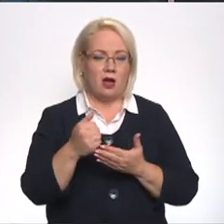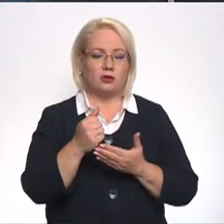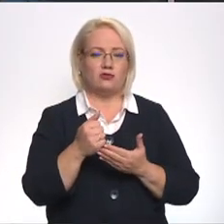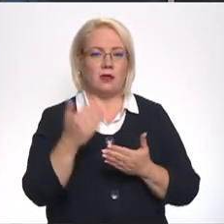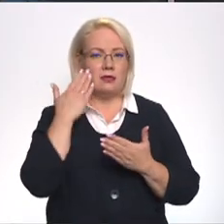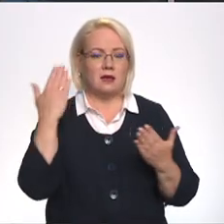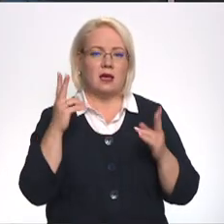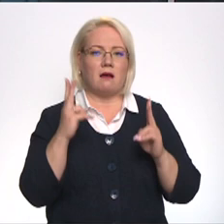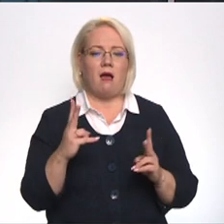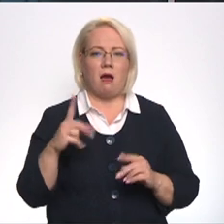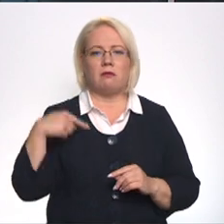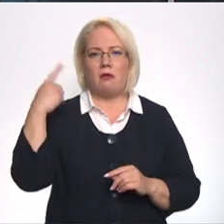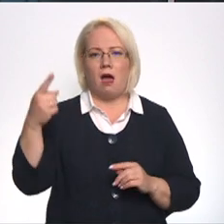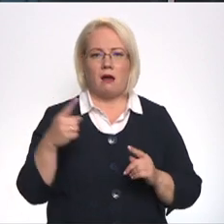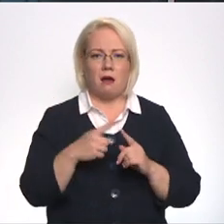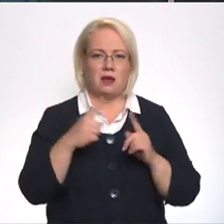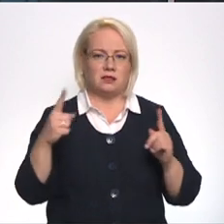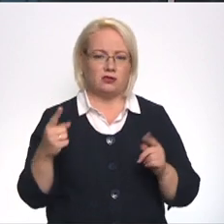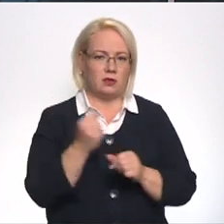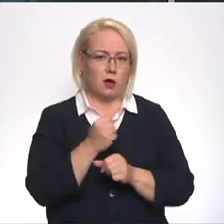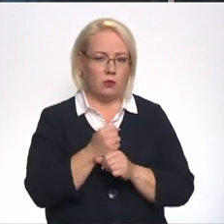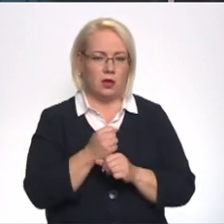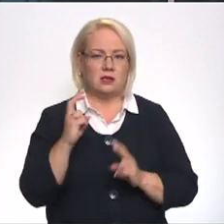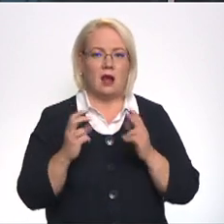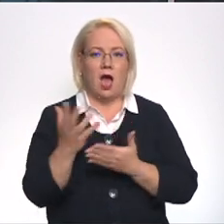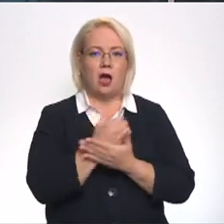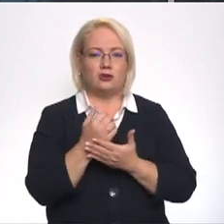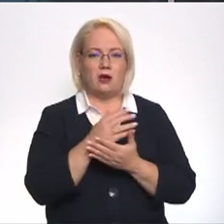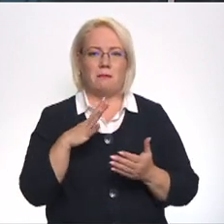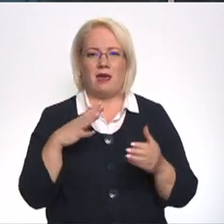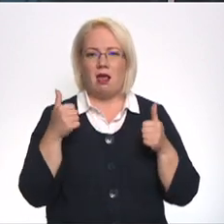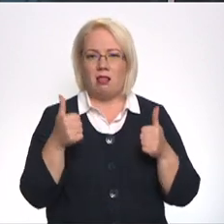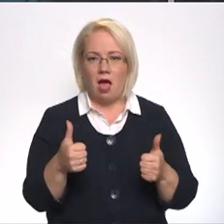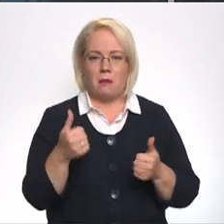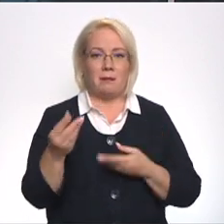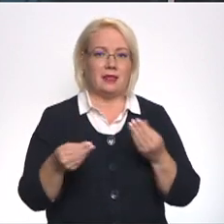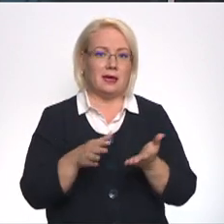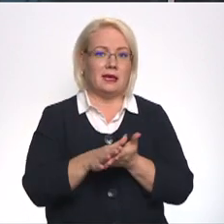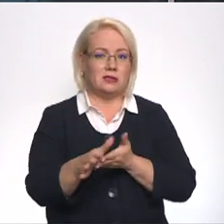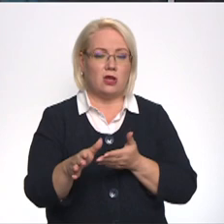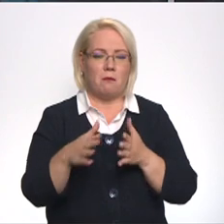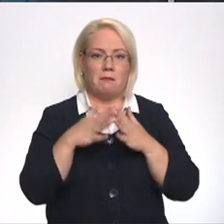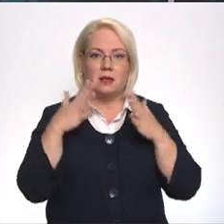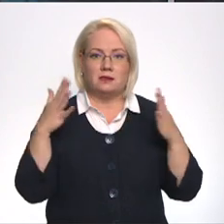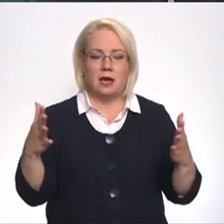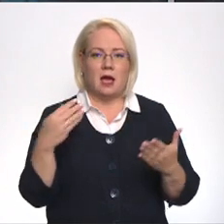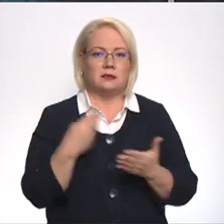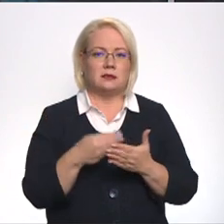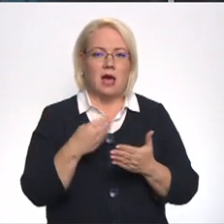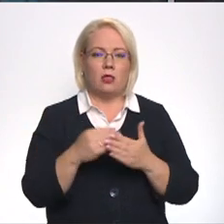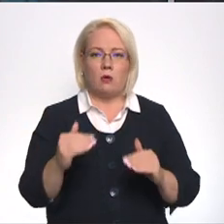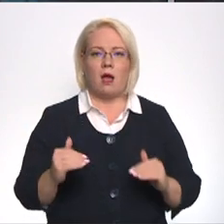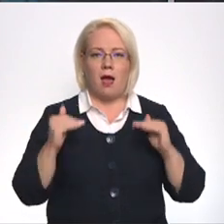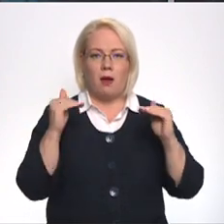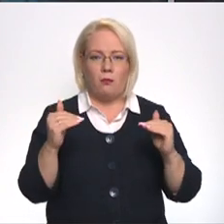saimniekoti jaunajā sezonā. Rāžas šogad bijusi salīdzinoši labi, taču izdevumi bijuši tik lieli, ka cēnu kāpums